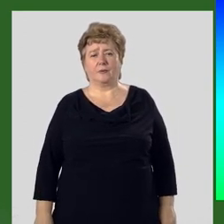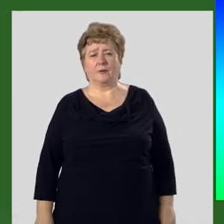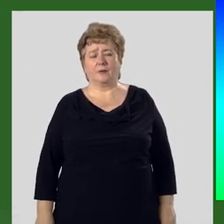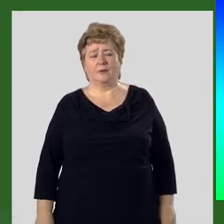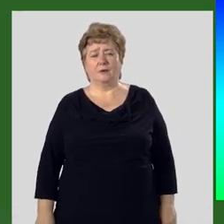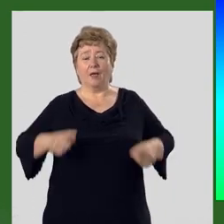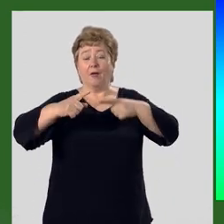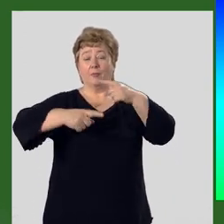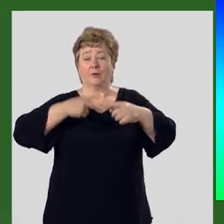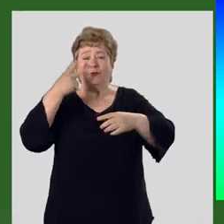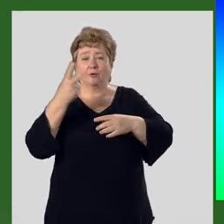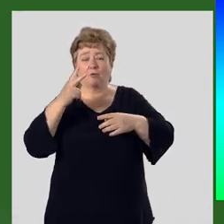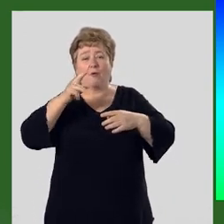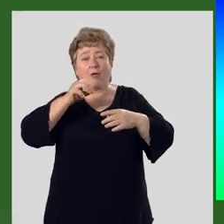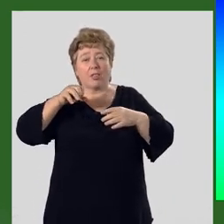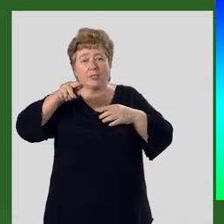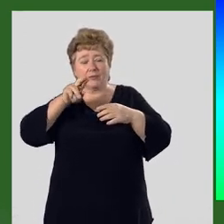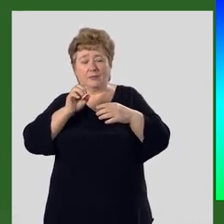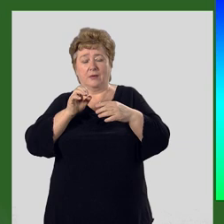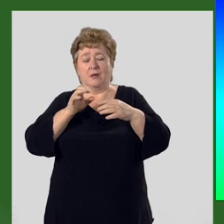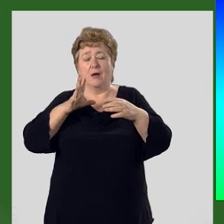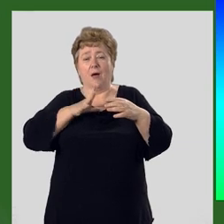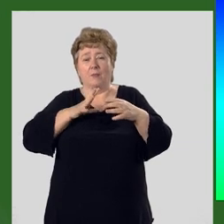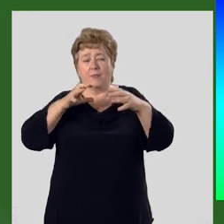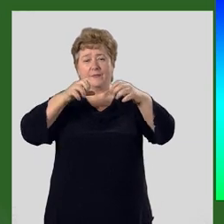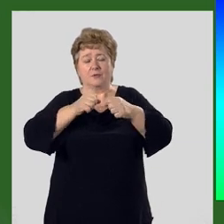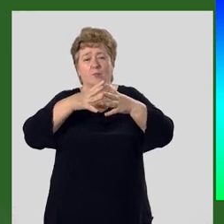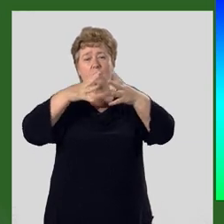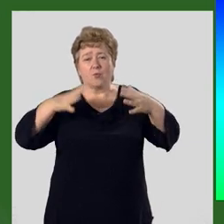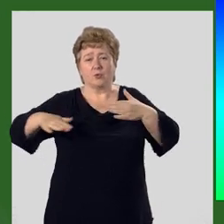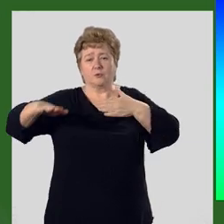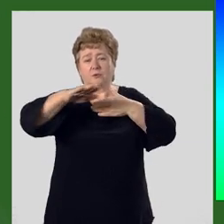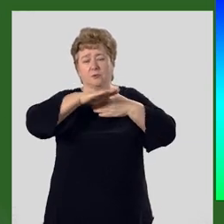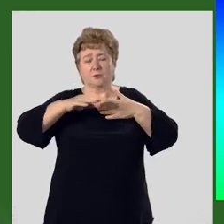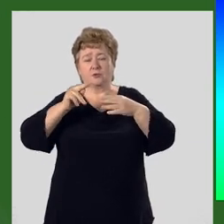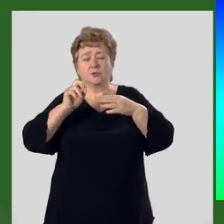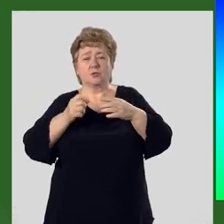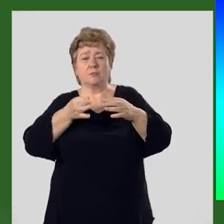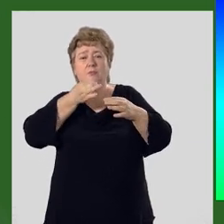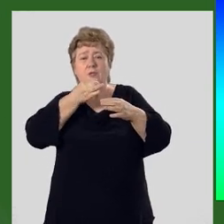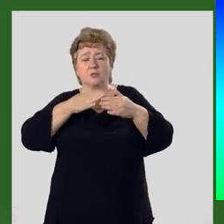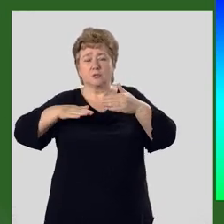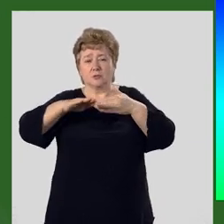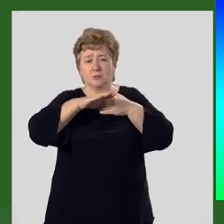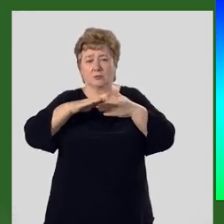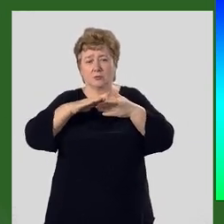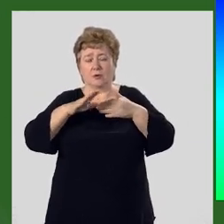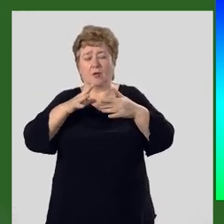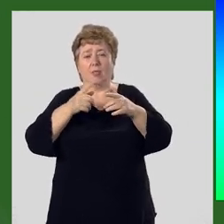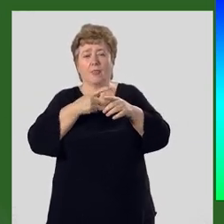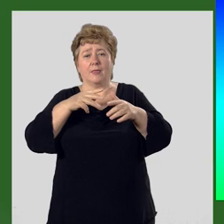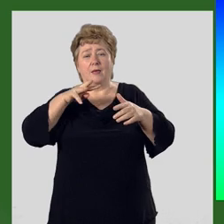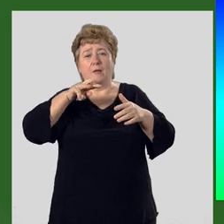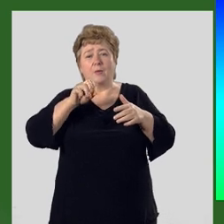Период второго оледенения, охвативший более обширную, чем прежде, территорию, его